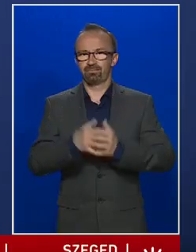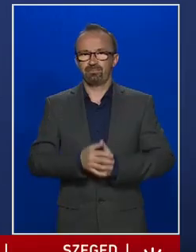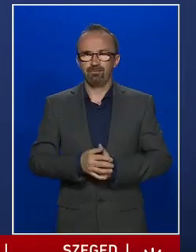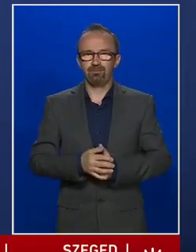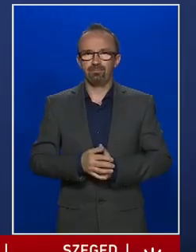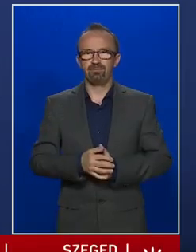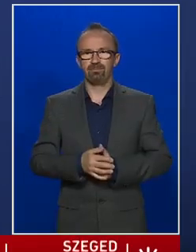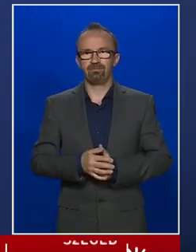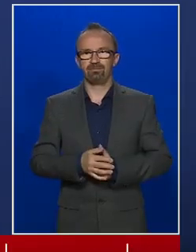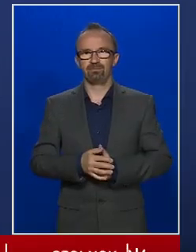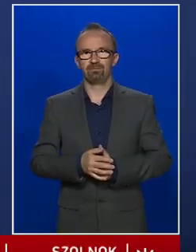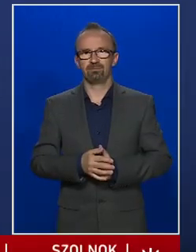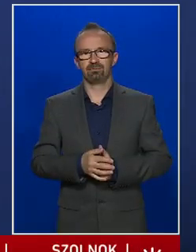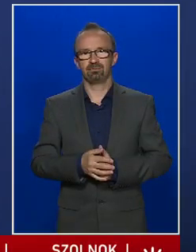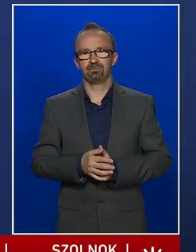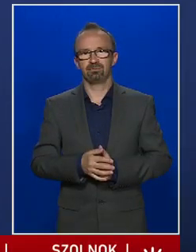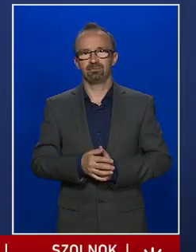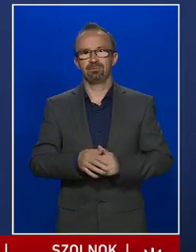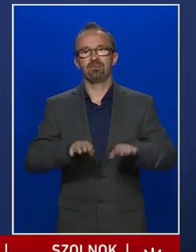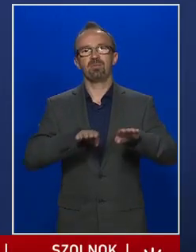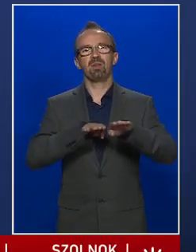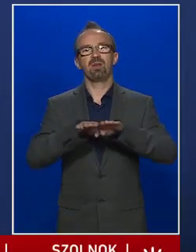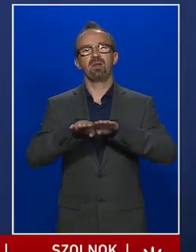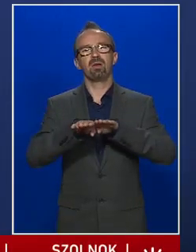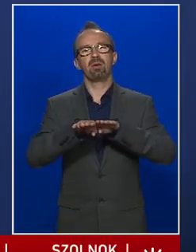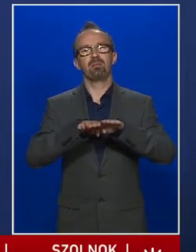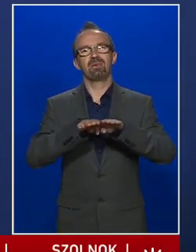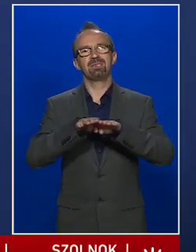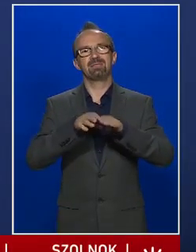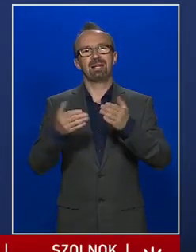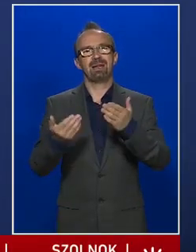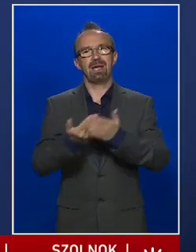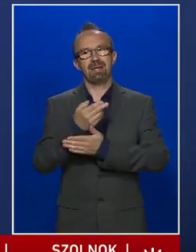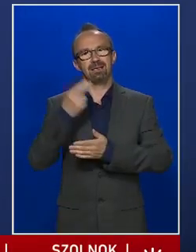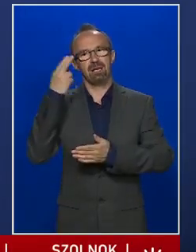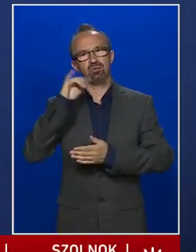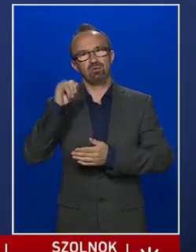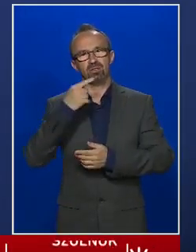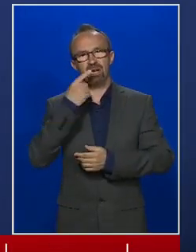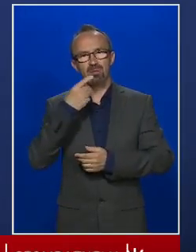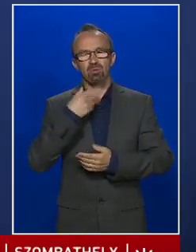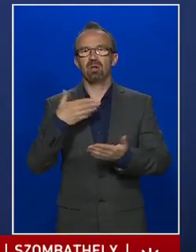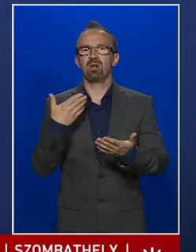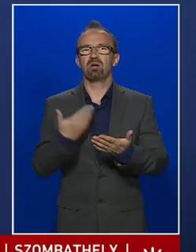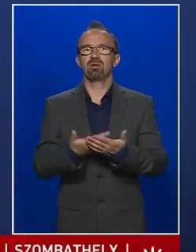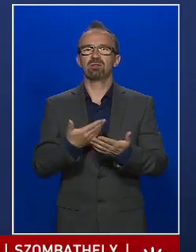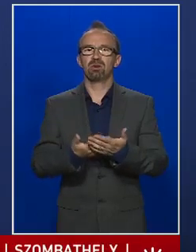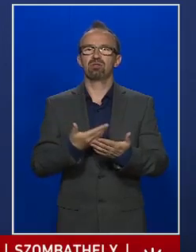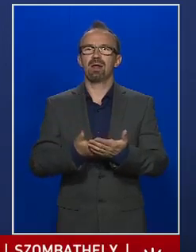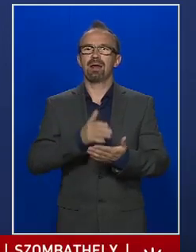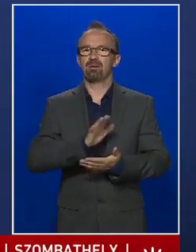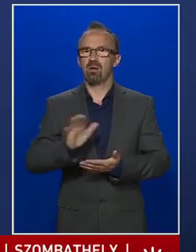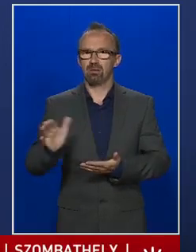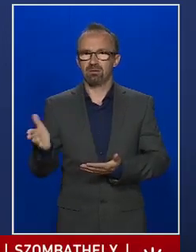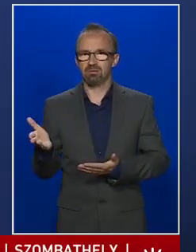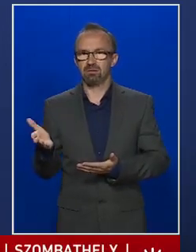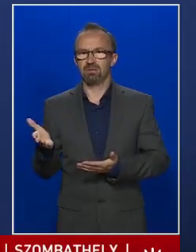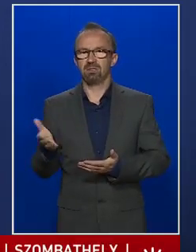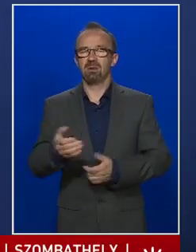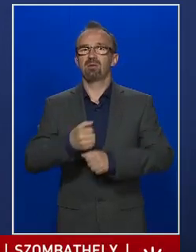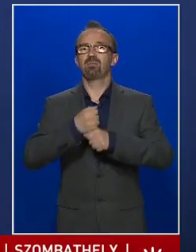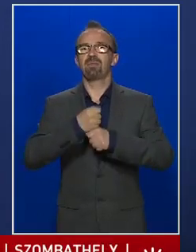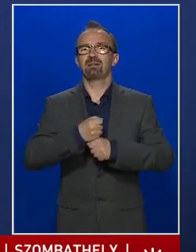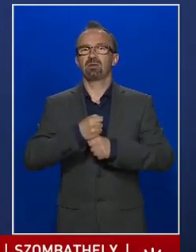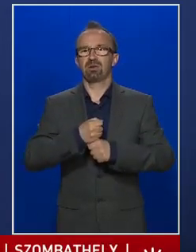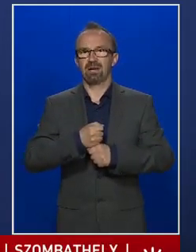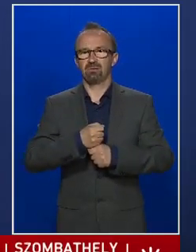miniszterhelyettes úr is említette, hogy a gazdaságnak a megtartása,